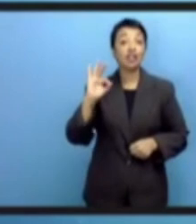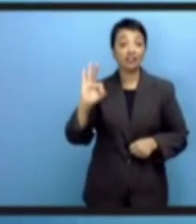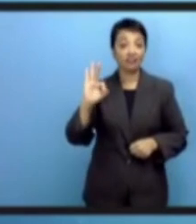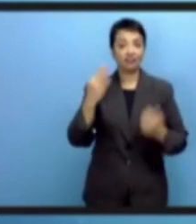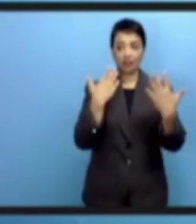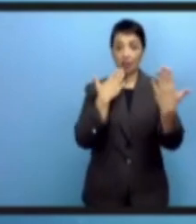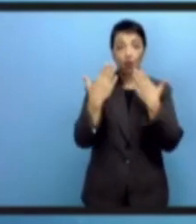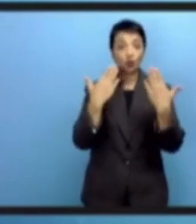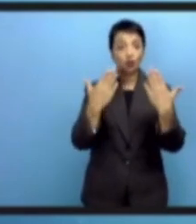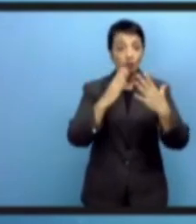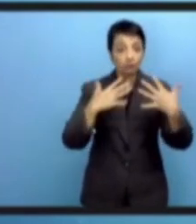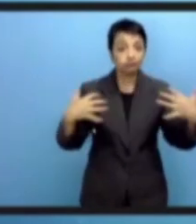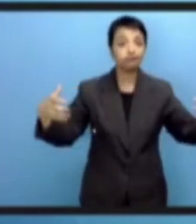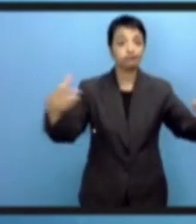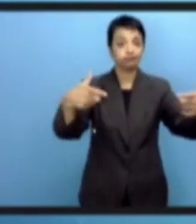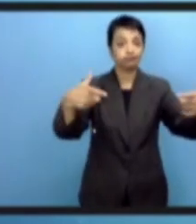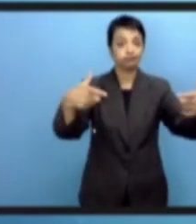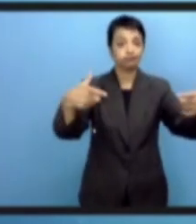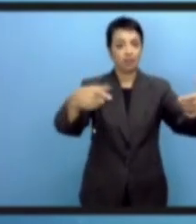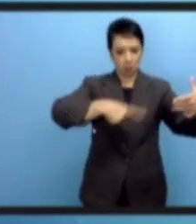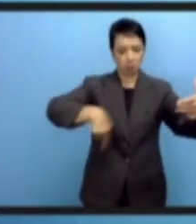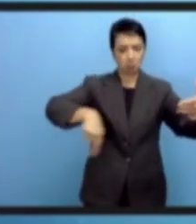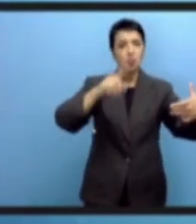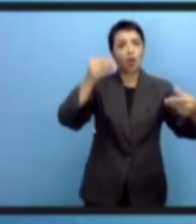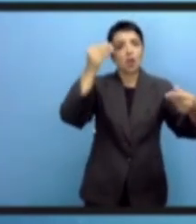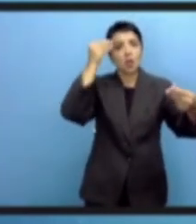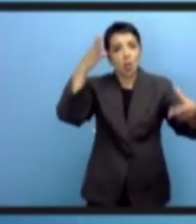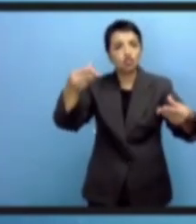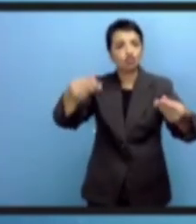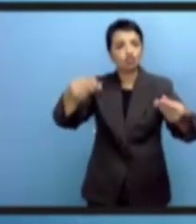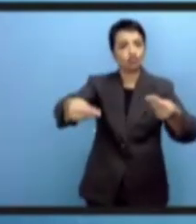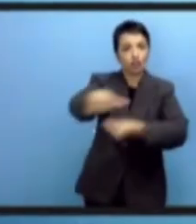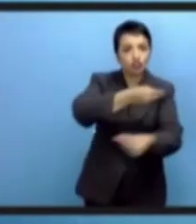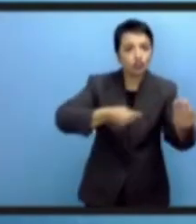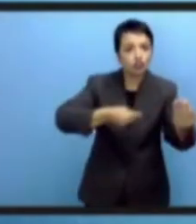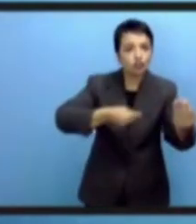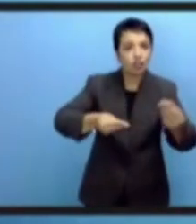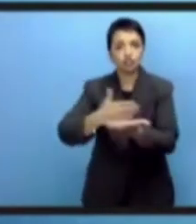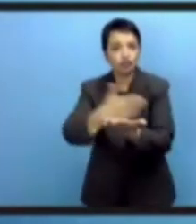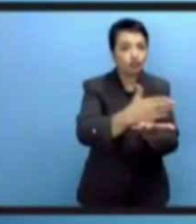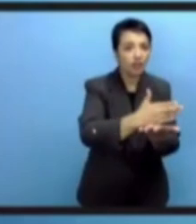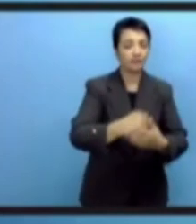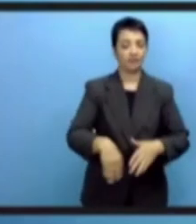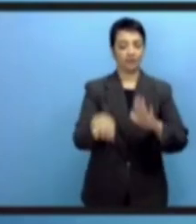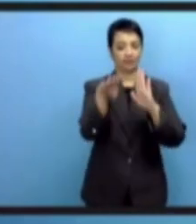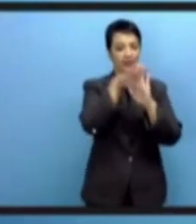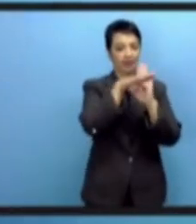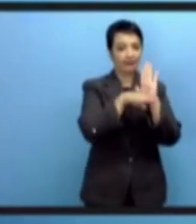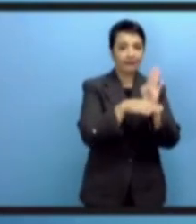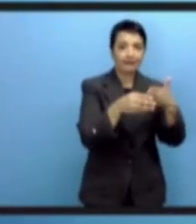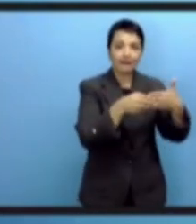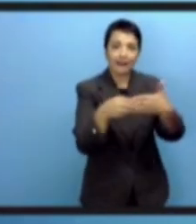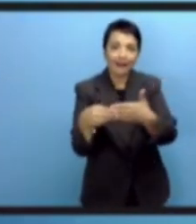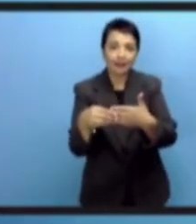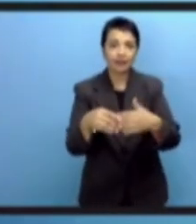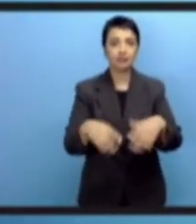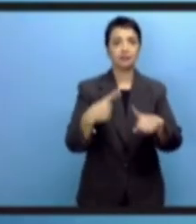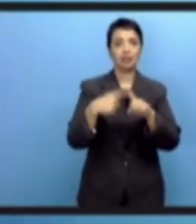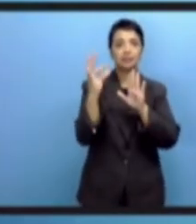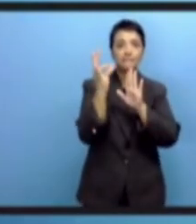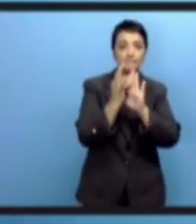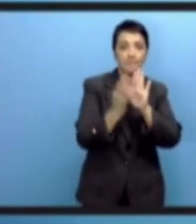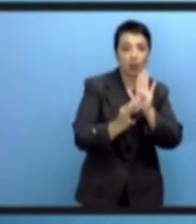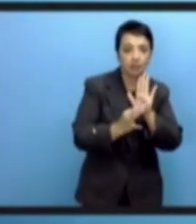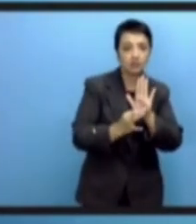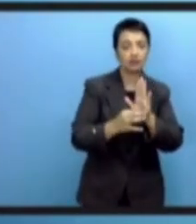одновременно фактически участвовать в этих трех забегах. И я уверен, что вы выполните